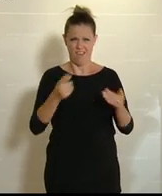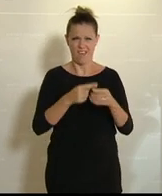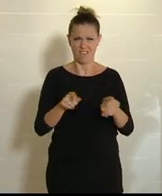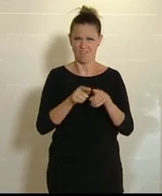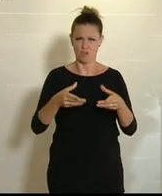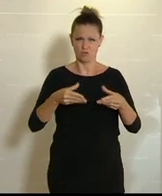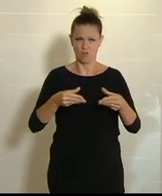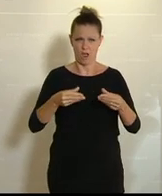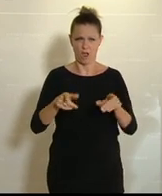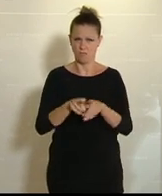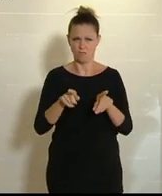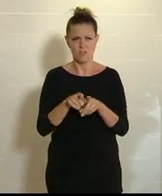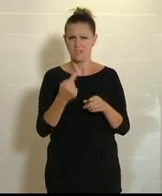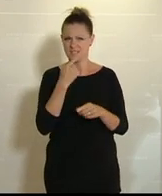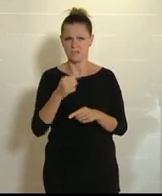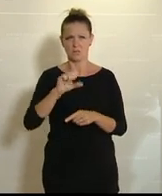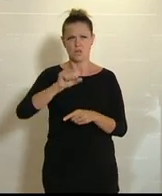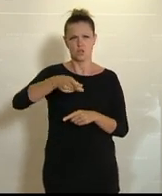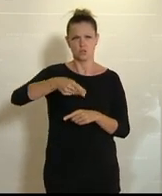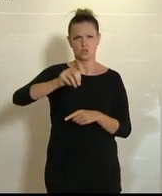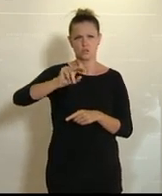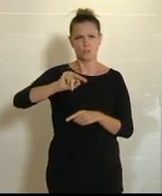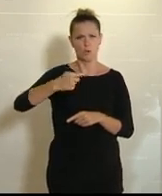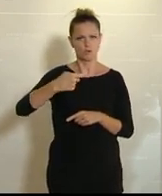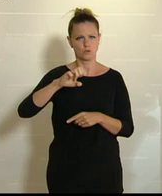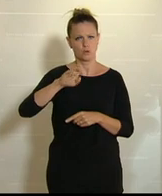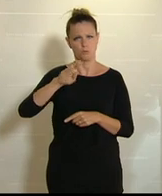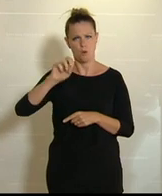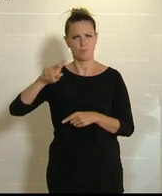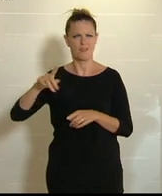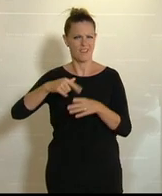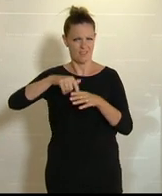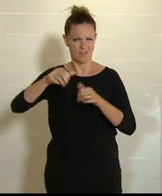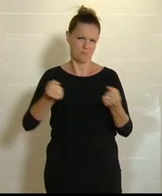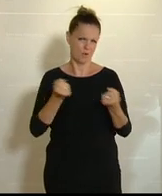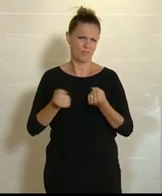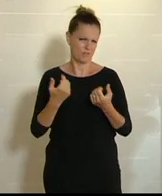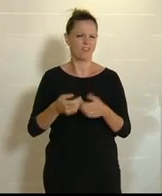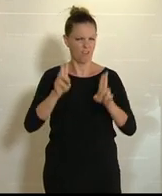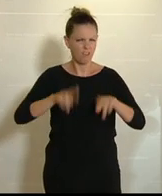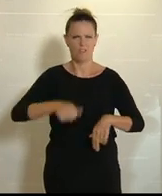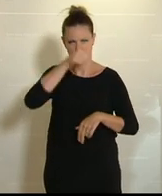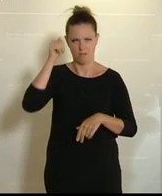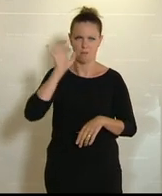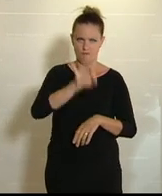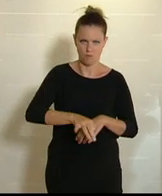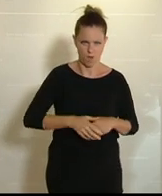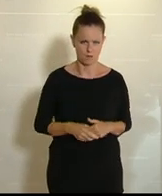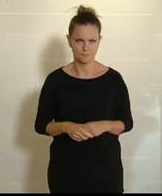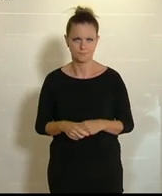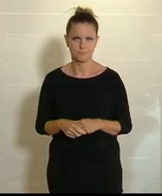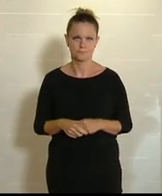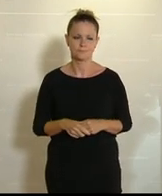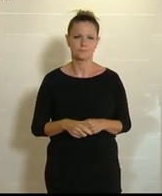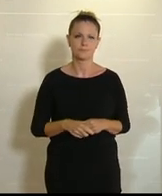Bezeichnung als Spongebob der Innenpolitik einbringt. Das war der Antragsteller der Aktuellen Stunde, Herbert Kickl.